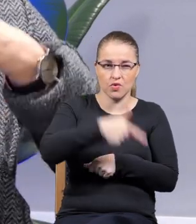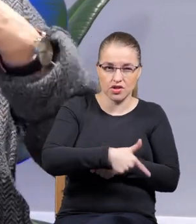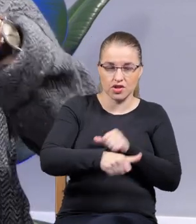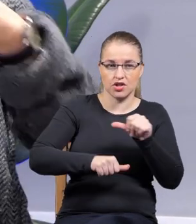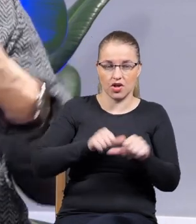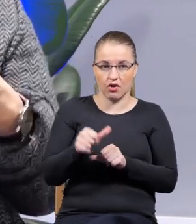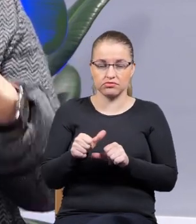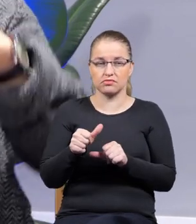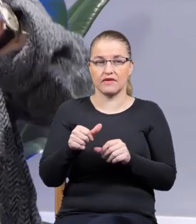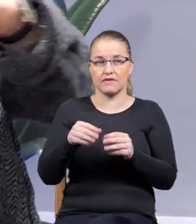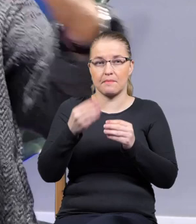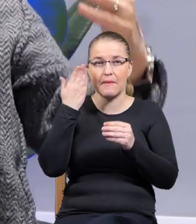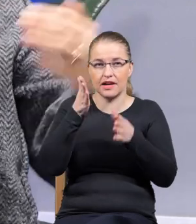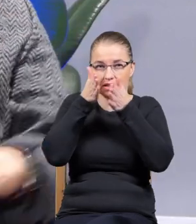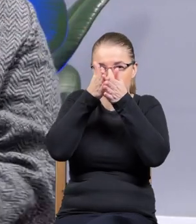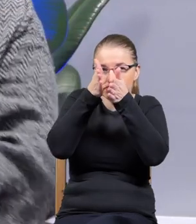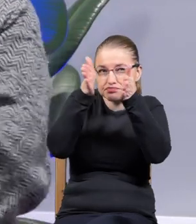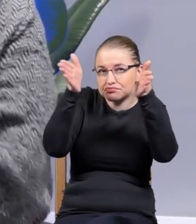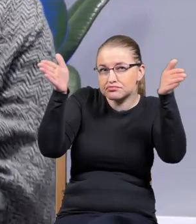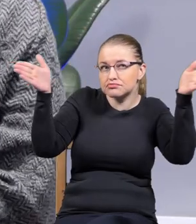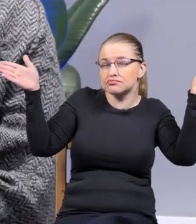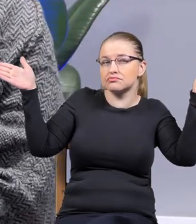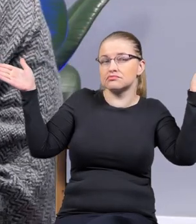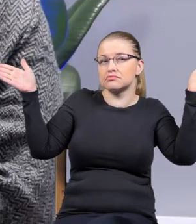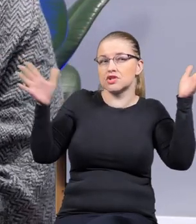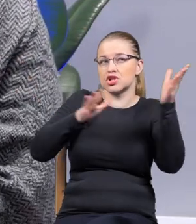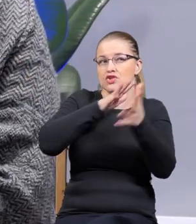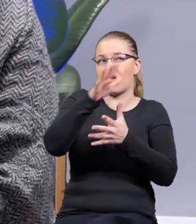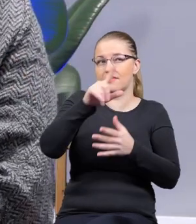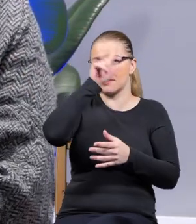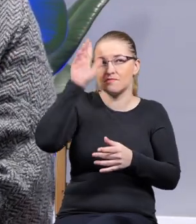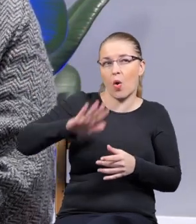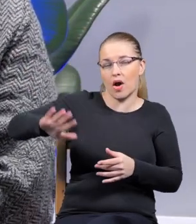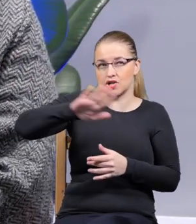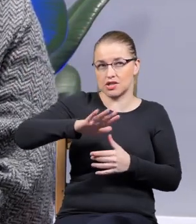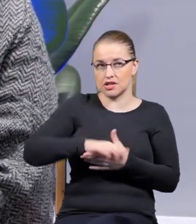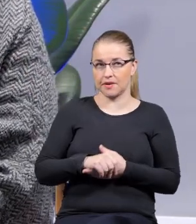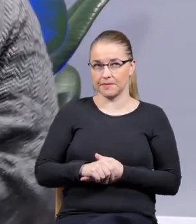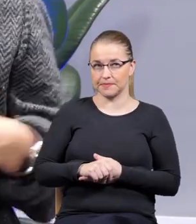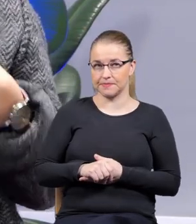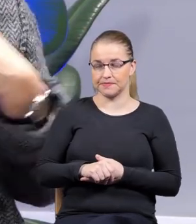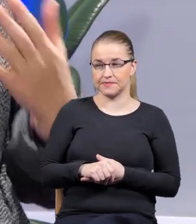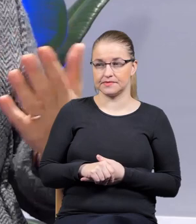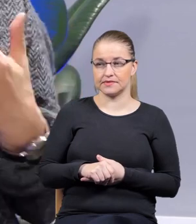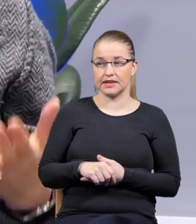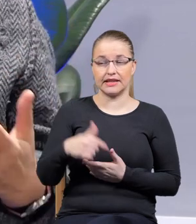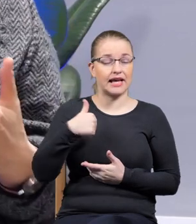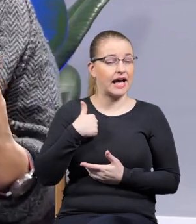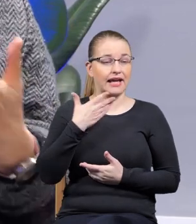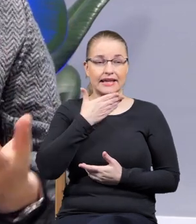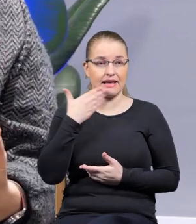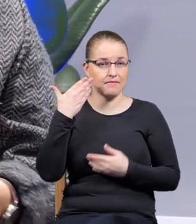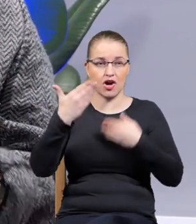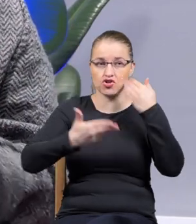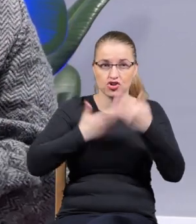pojawiać jakieś takie szersze spojrzenie już na bardziej społeczne i oczywiście tego nie życzę polskiej